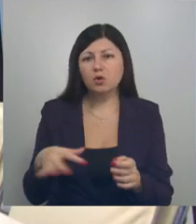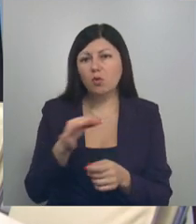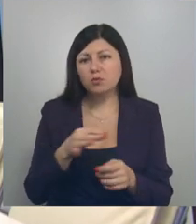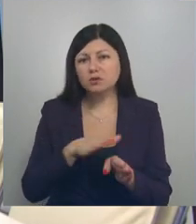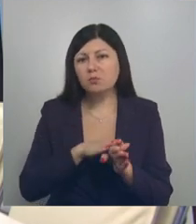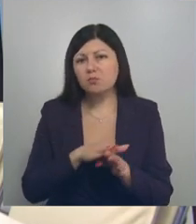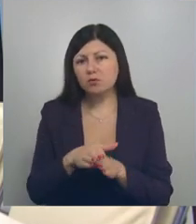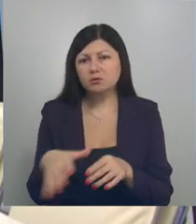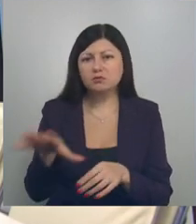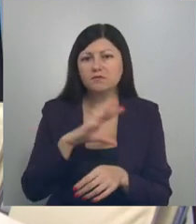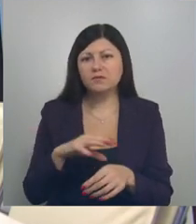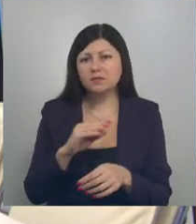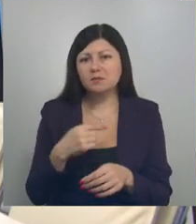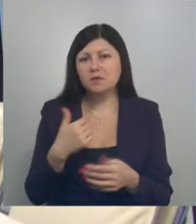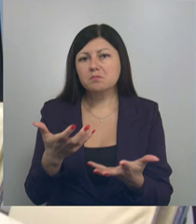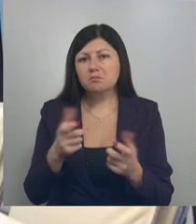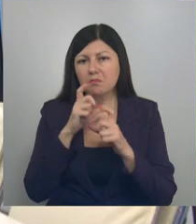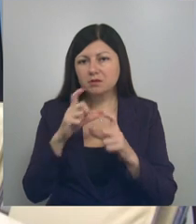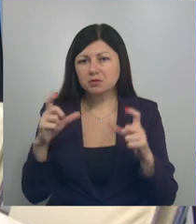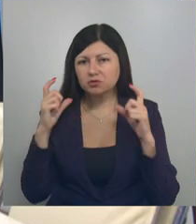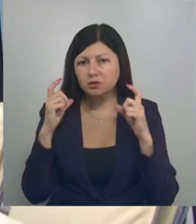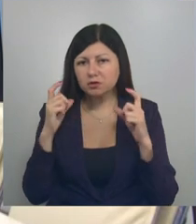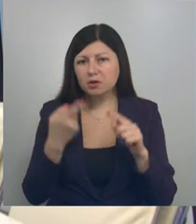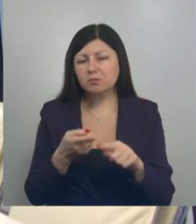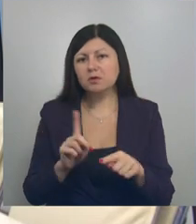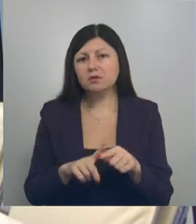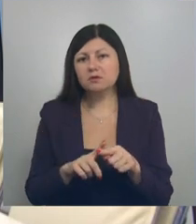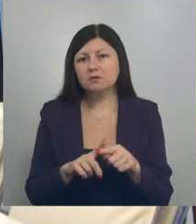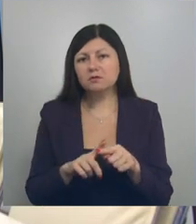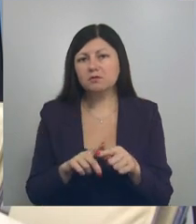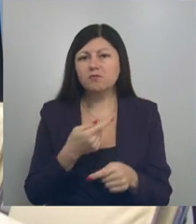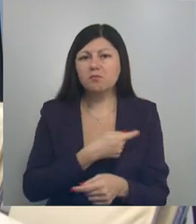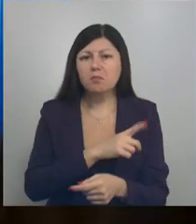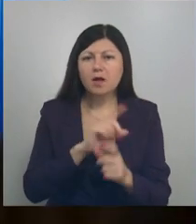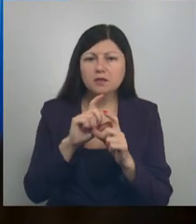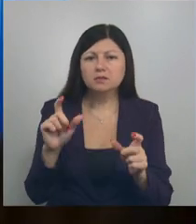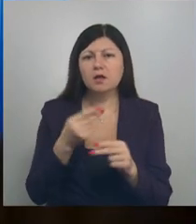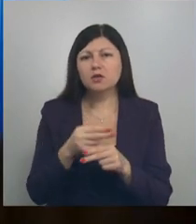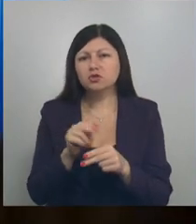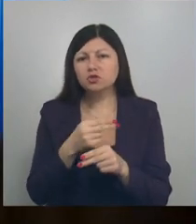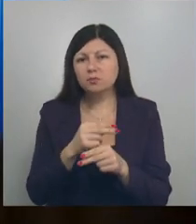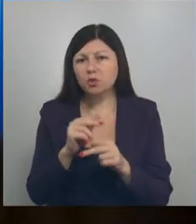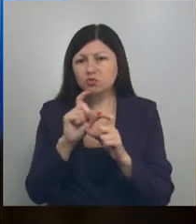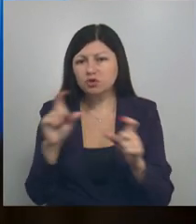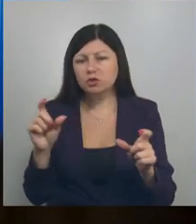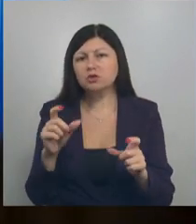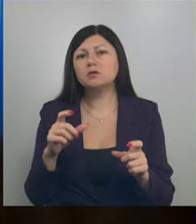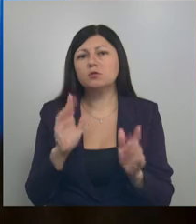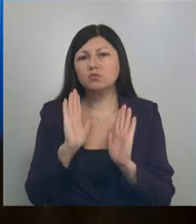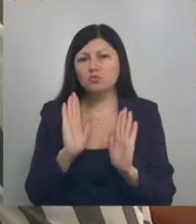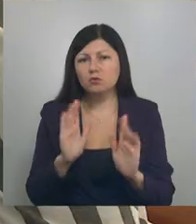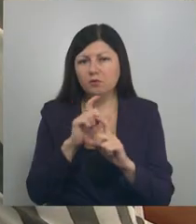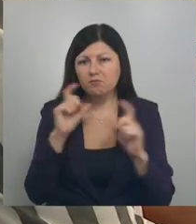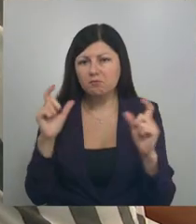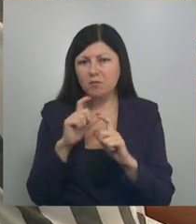полностью везде мы принимаем масочный режим. В больнице, в лечебное учреждение мы только в